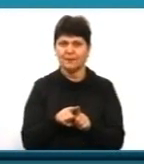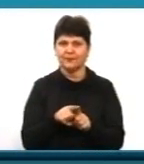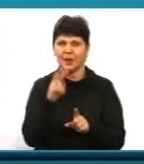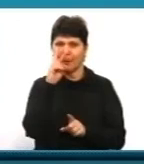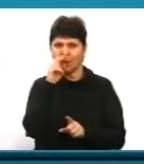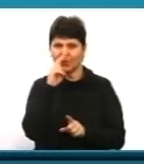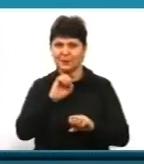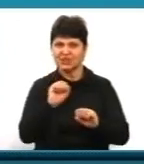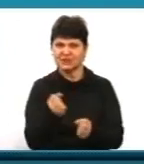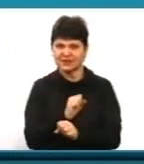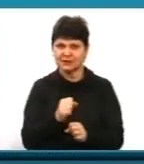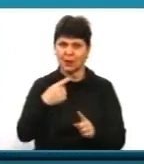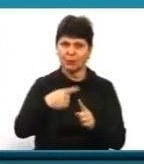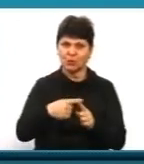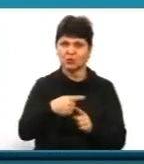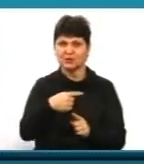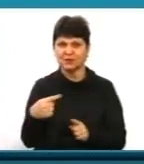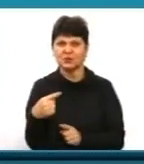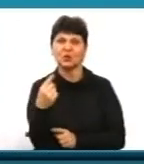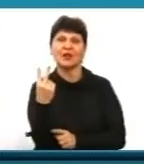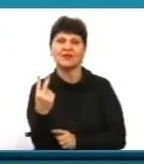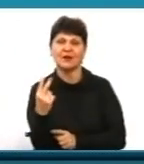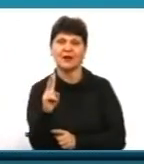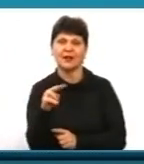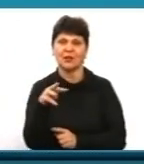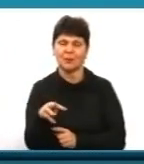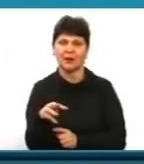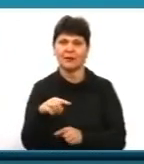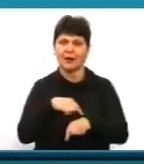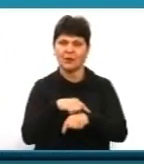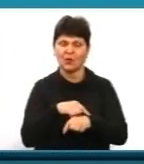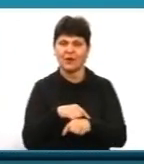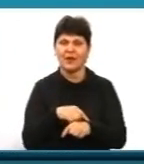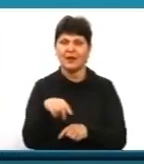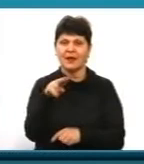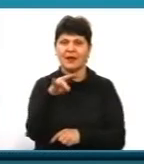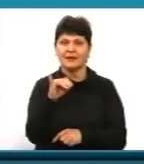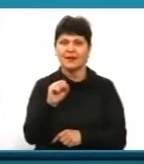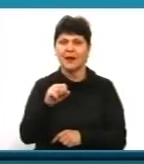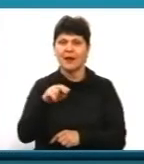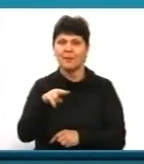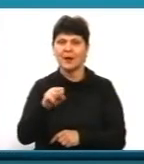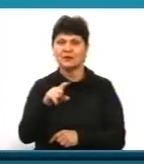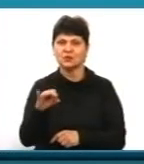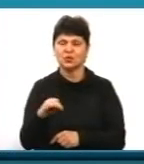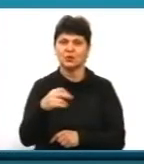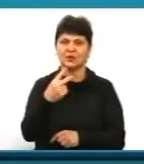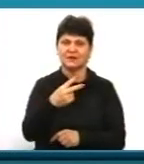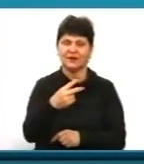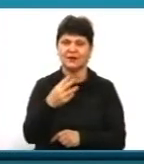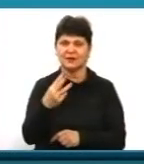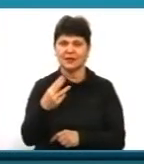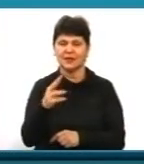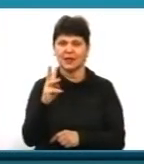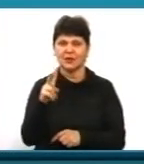швидкості плюс-мінус 2 км на годину, діапазон від 0 до 320 км на годину, у режимі поганих погодних